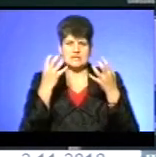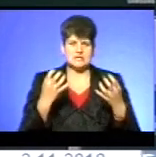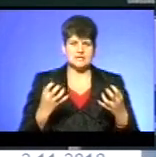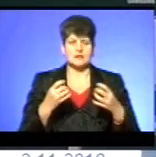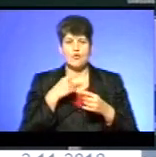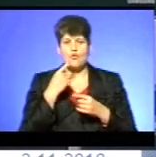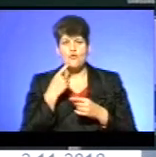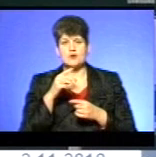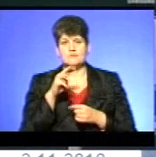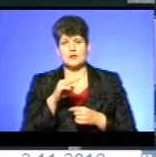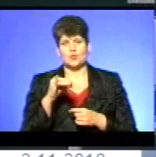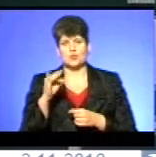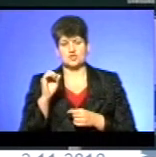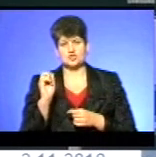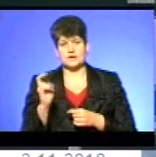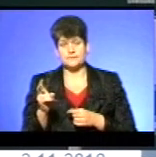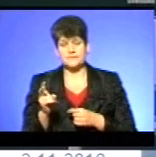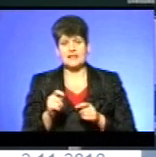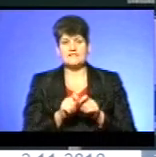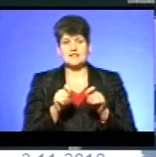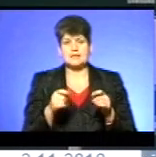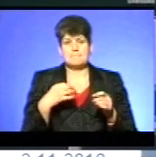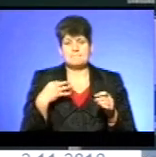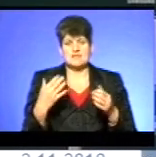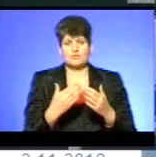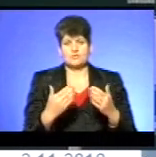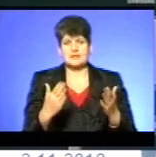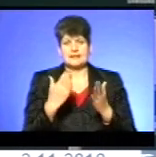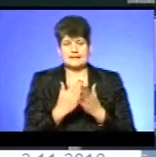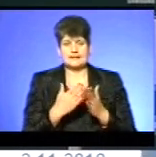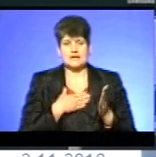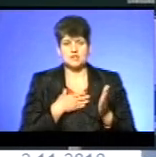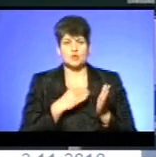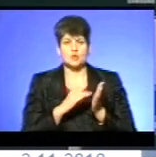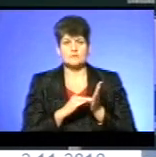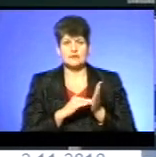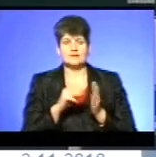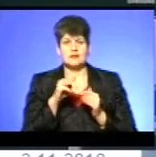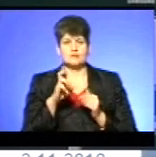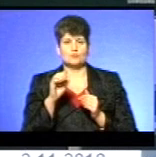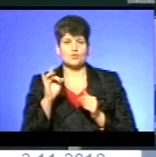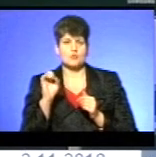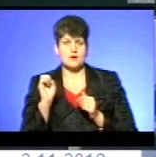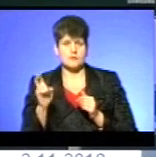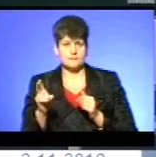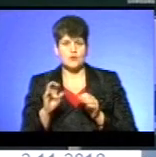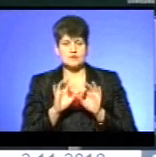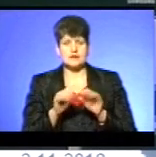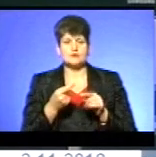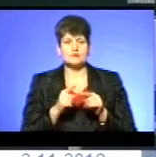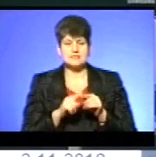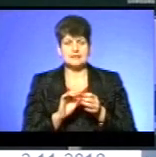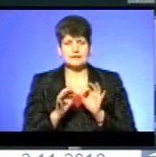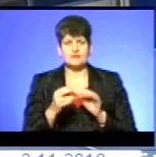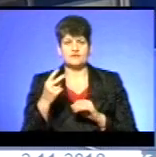«Бункер Музу» Марія Юрчак. На відкритті білої виставки перебуває і наш кореспондент Тарас Бурак. Детальніше про це розповімо о 20